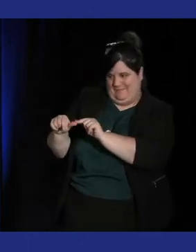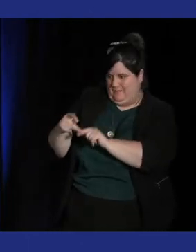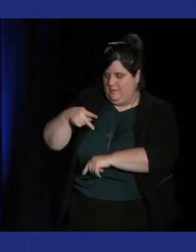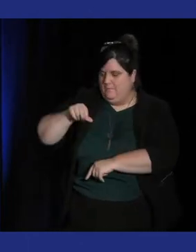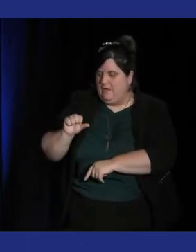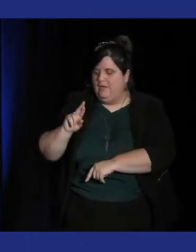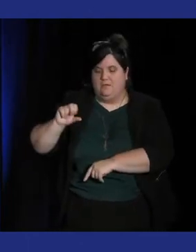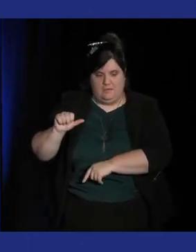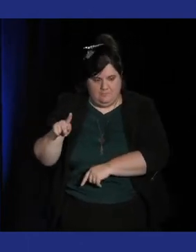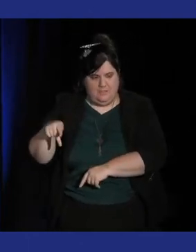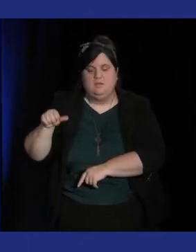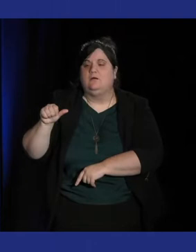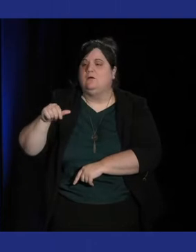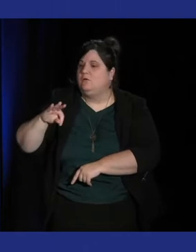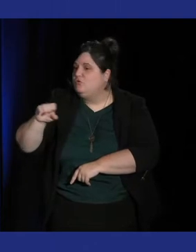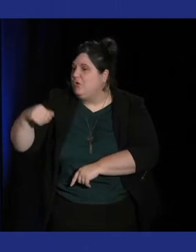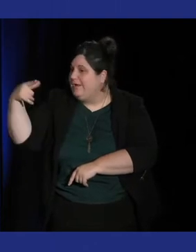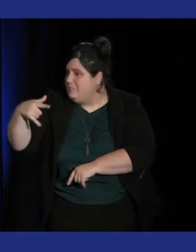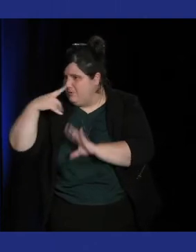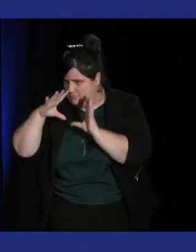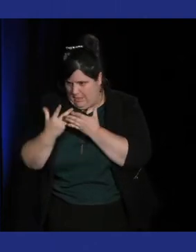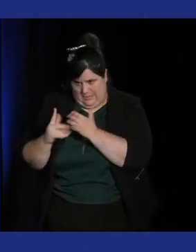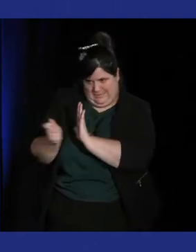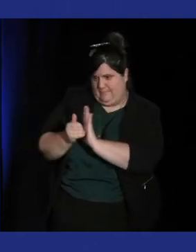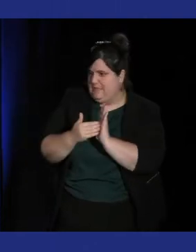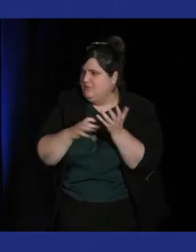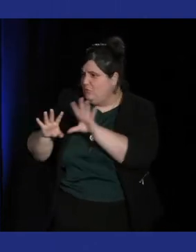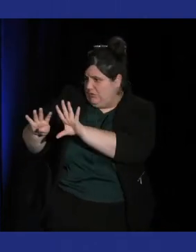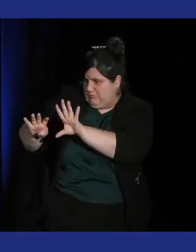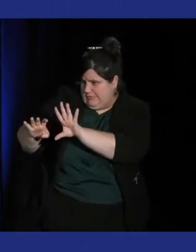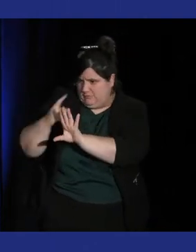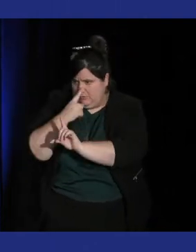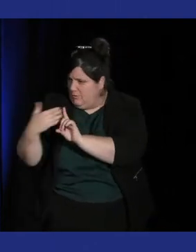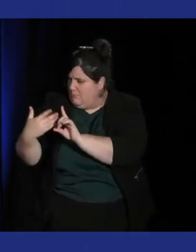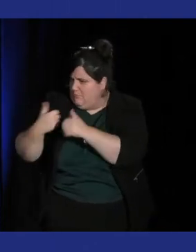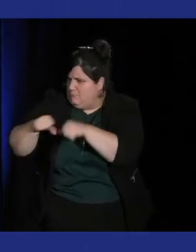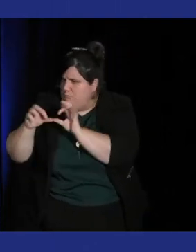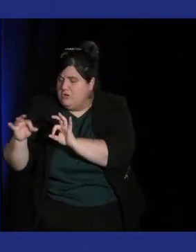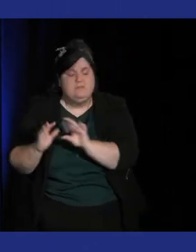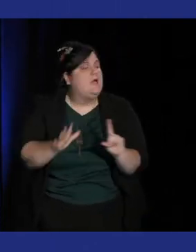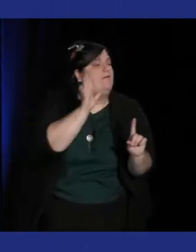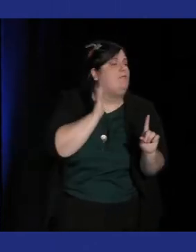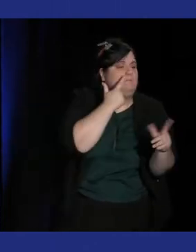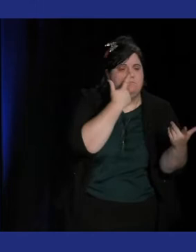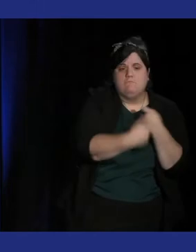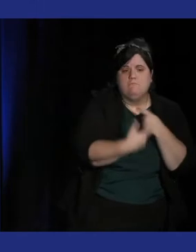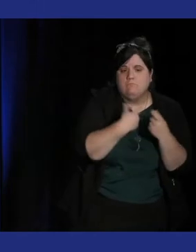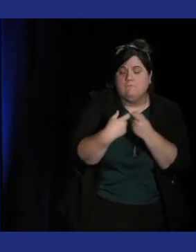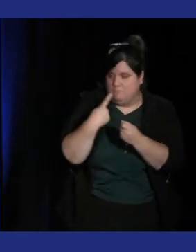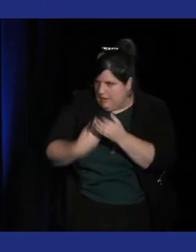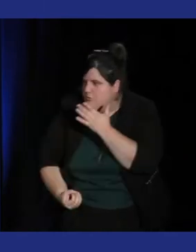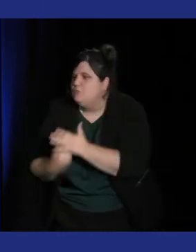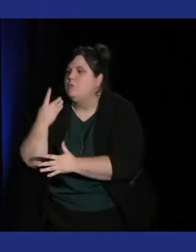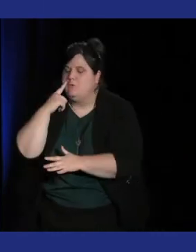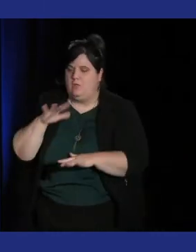plus dans l'air du temps je pense fin des années 90 que ne pouvaient être des mascottes plus vieilles et il y avait cette idée de